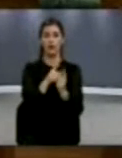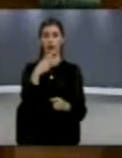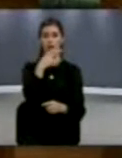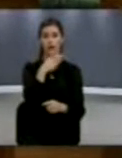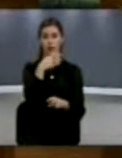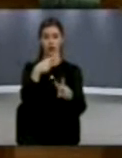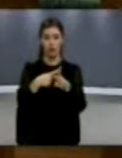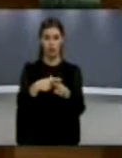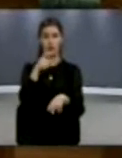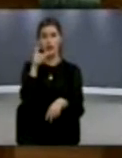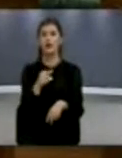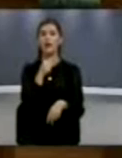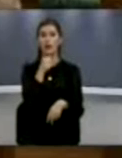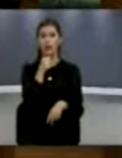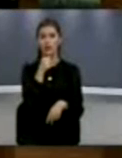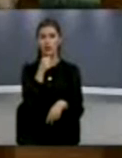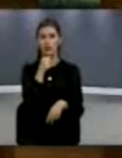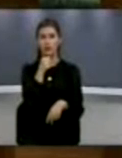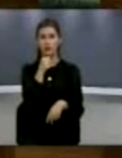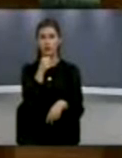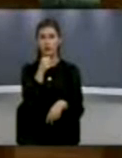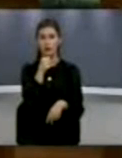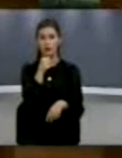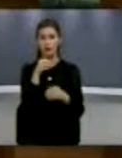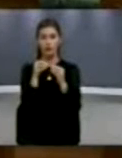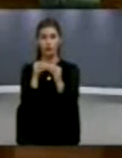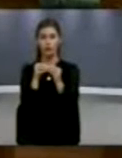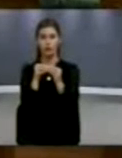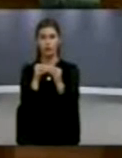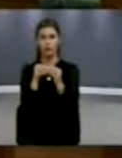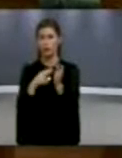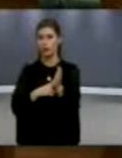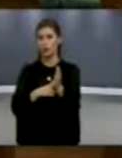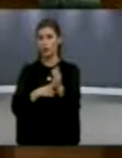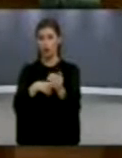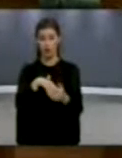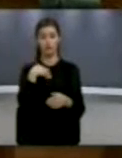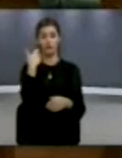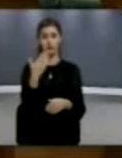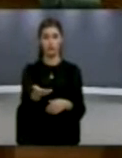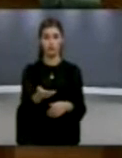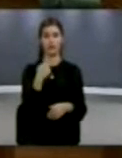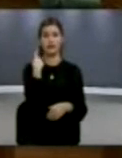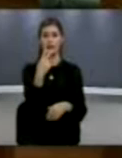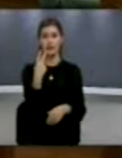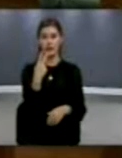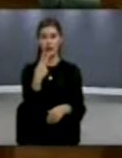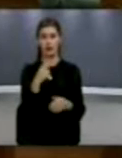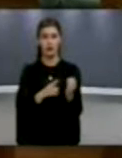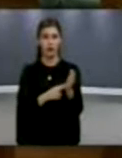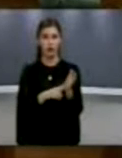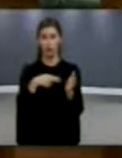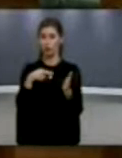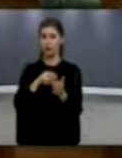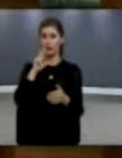Lushic në bërshko. Jumë fali në bërdo. Me 29 torë 2013, ministriat hershëm emverhojgjaj